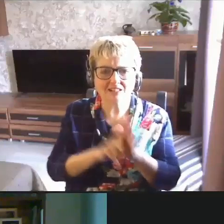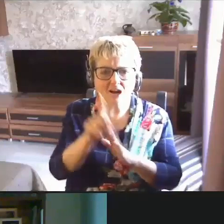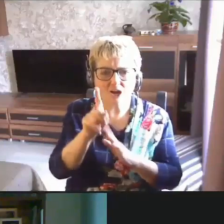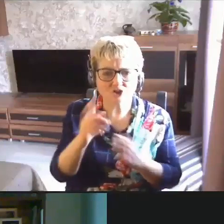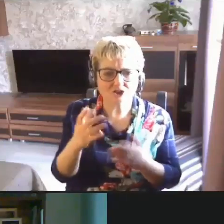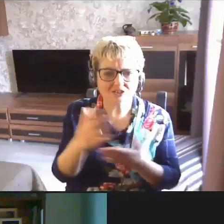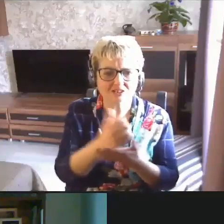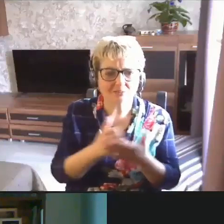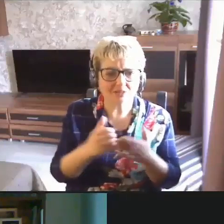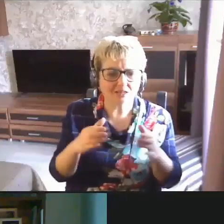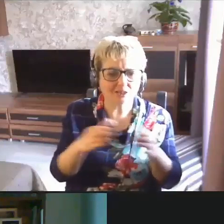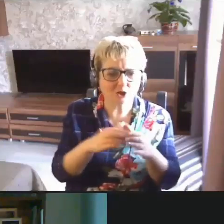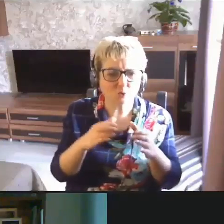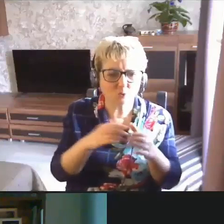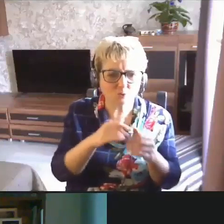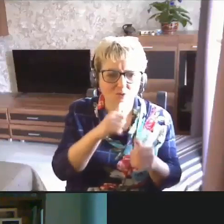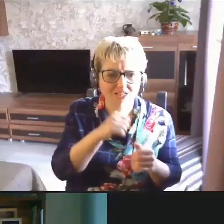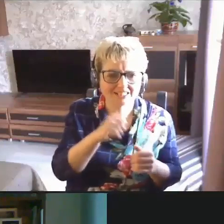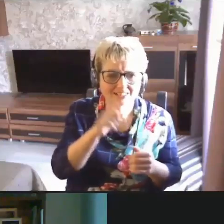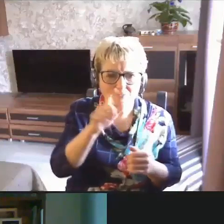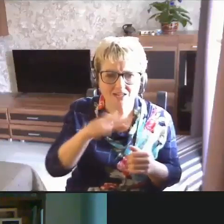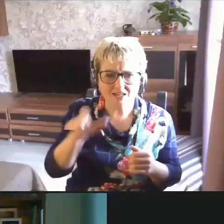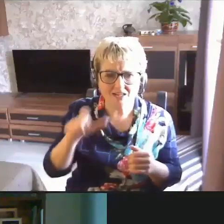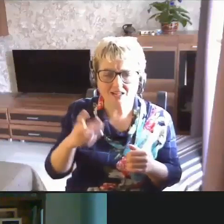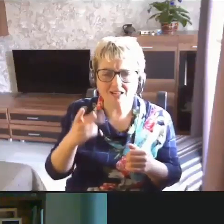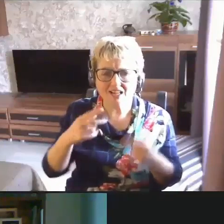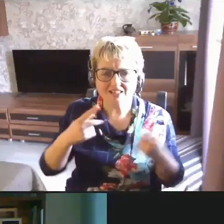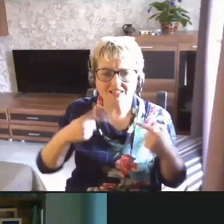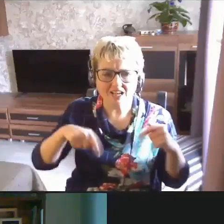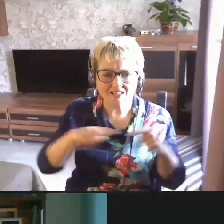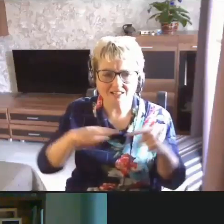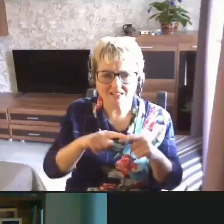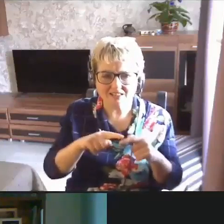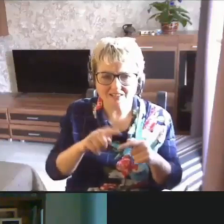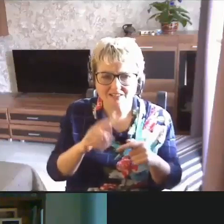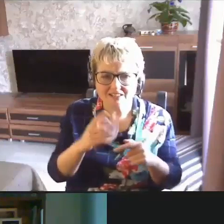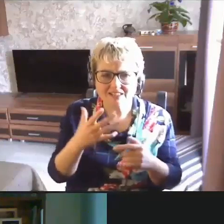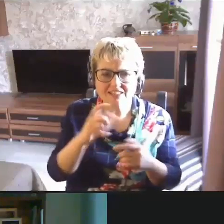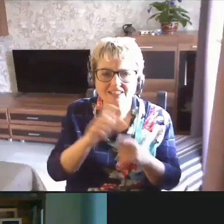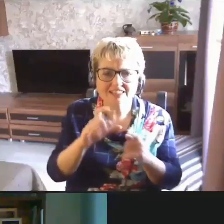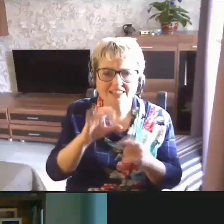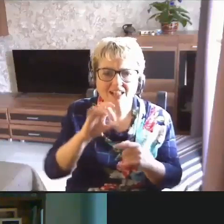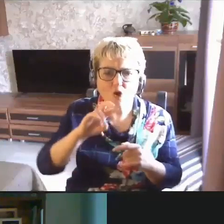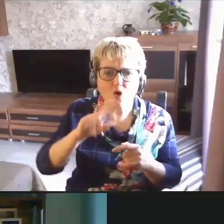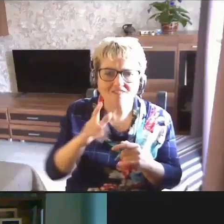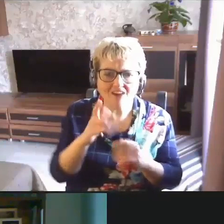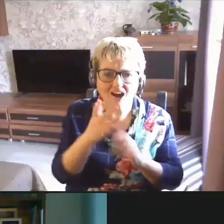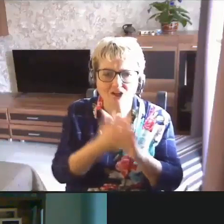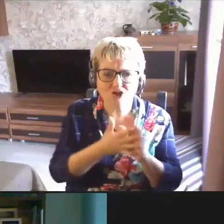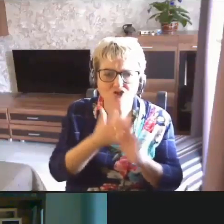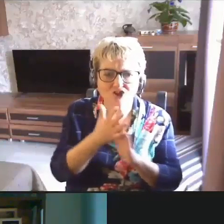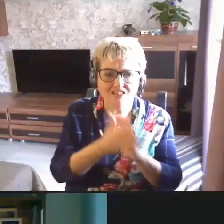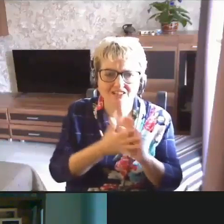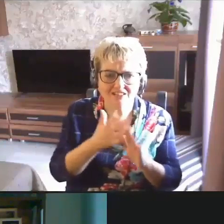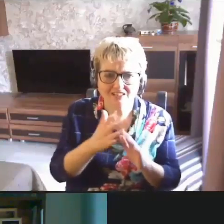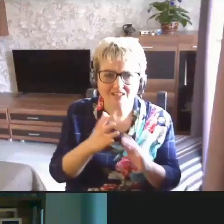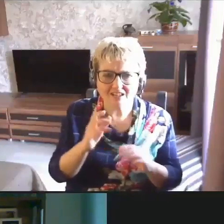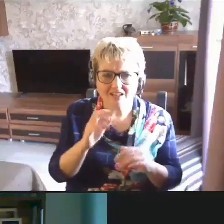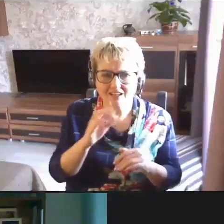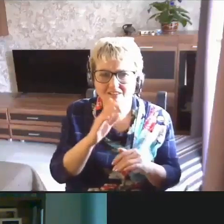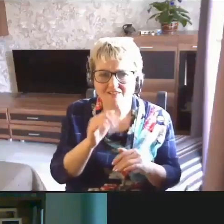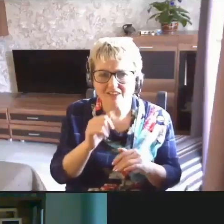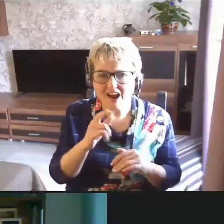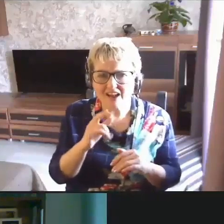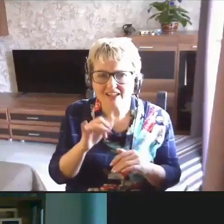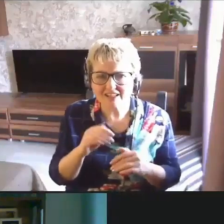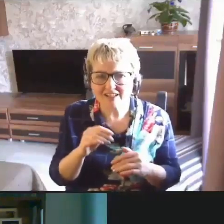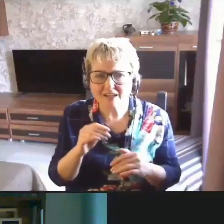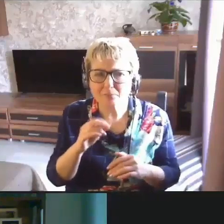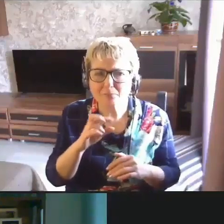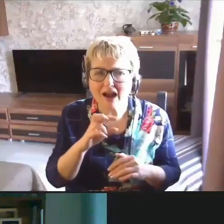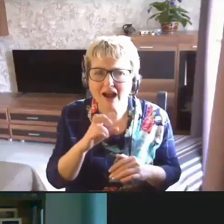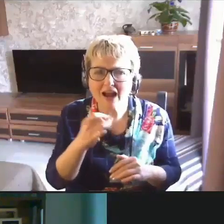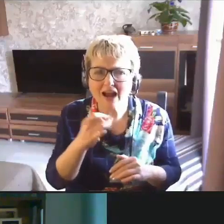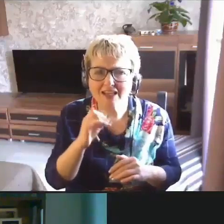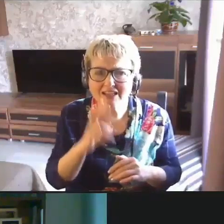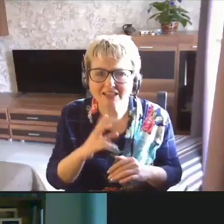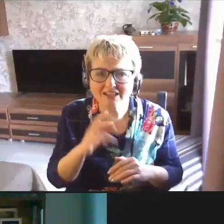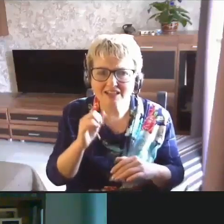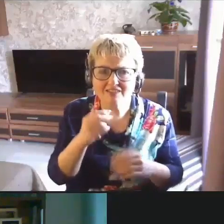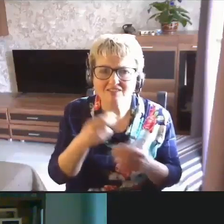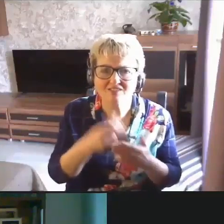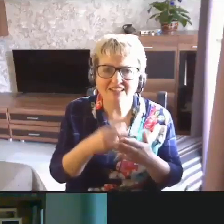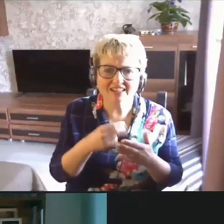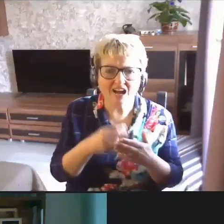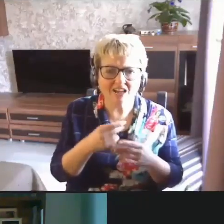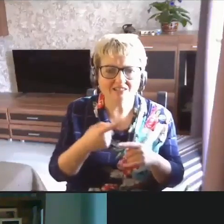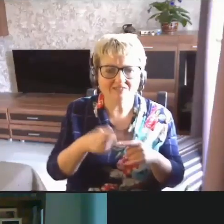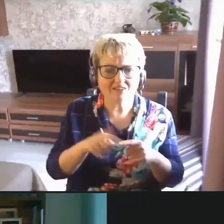группу экспертов для создания словаря жеста в области банкинга и финансов, который